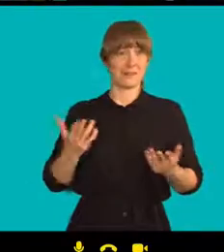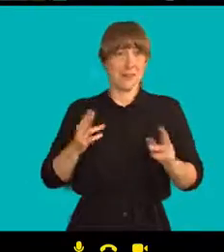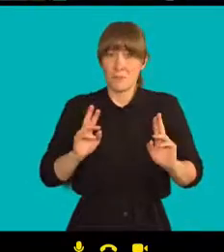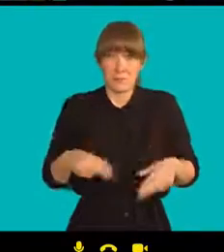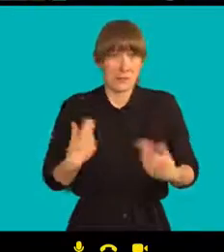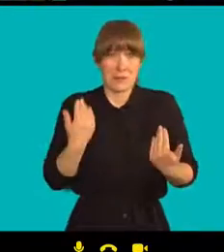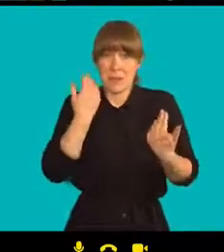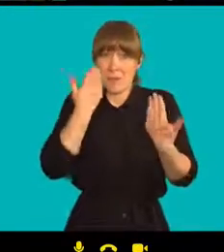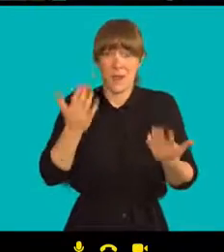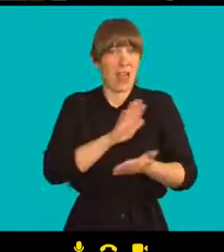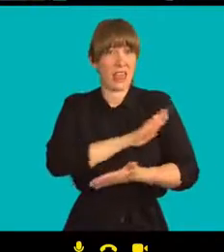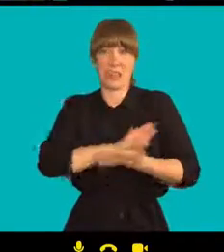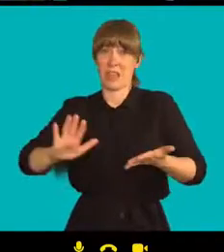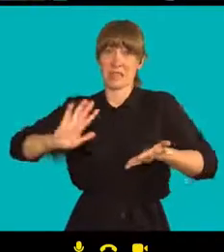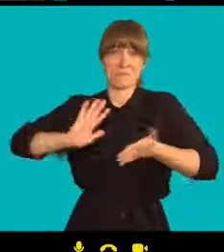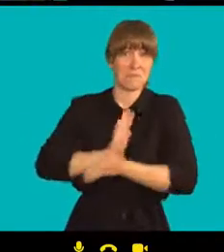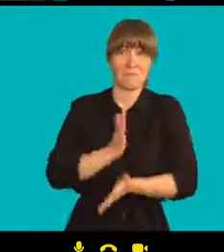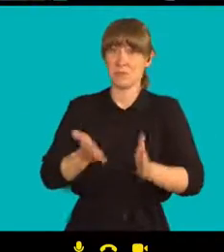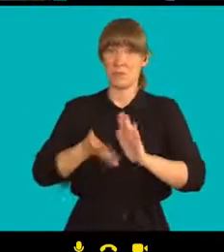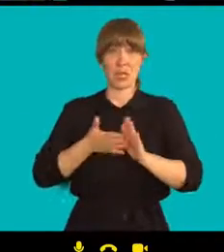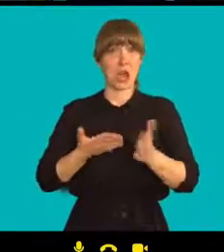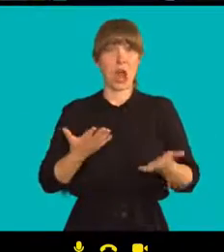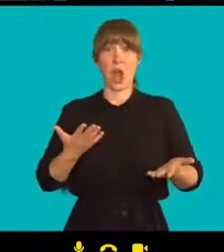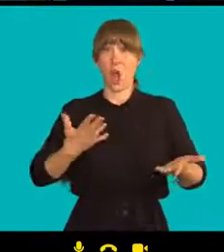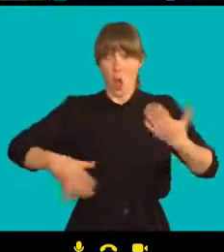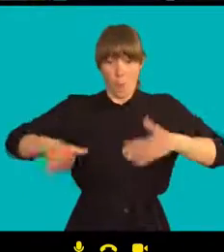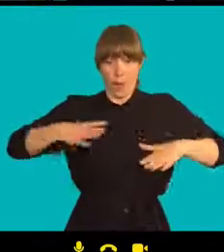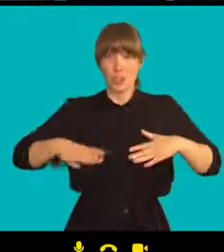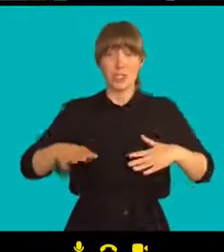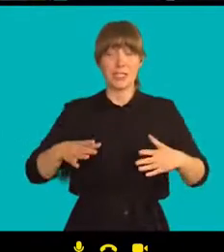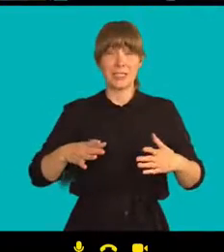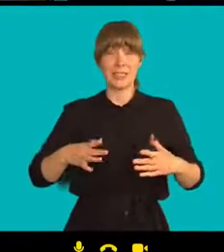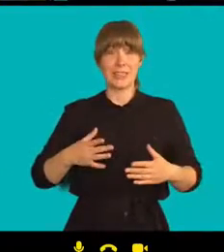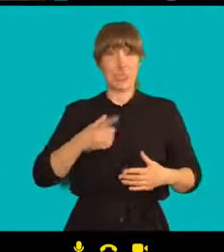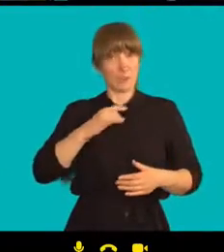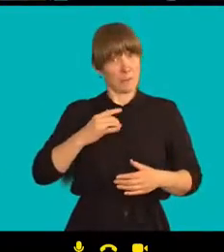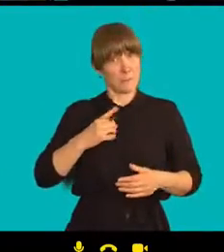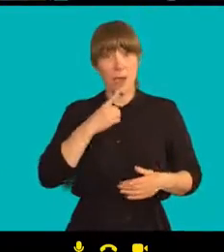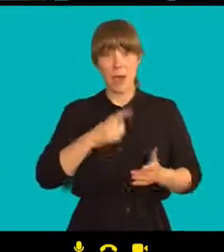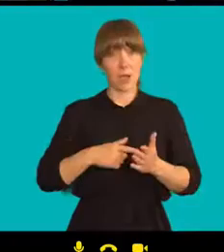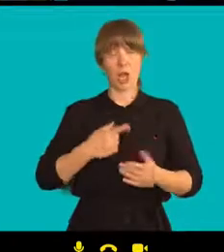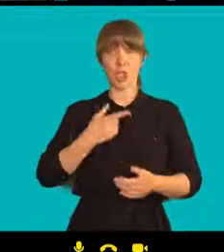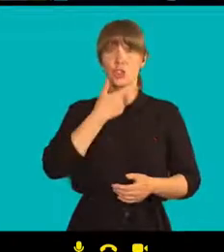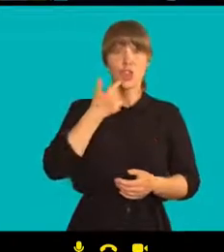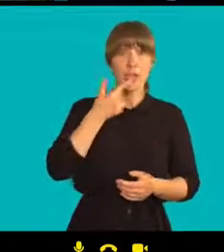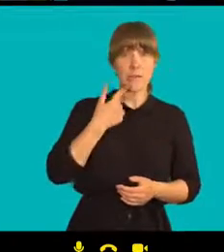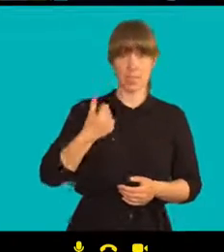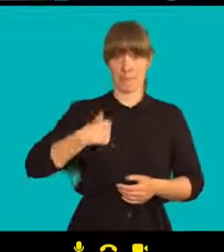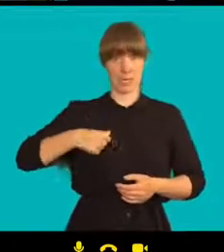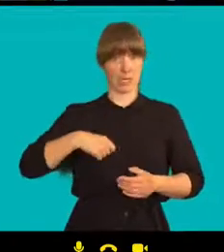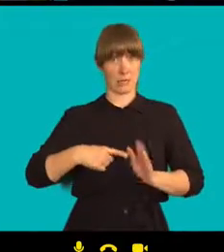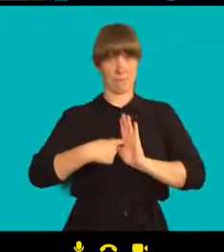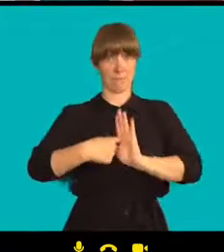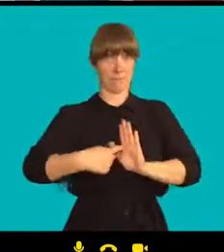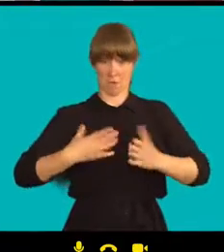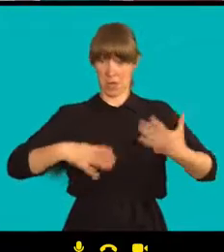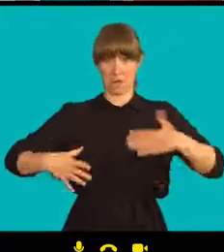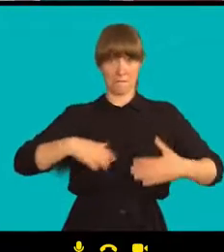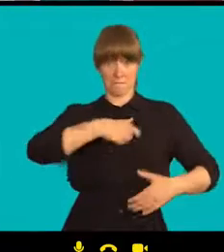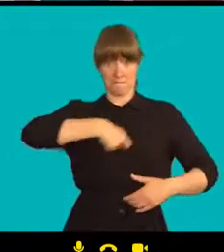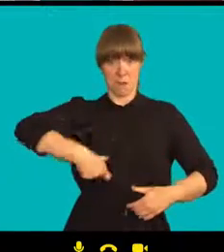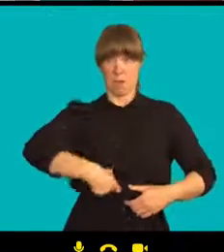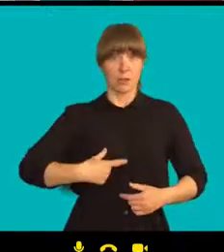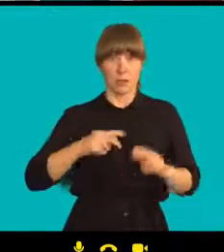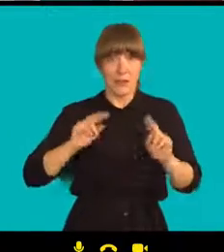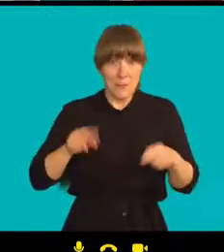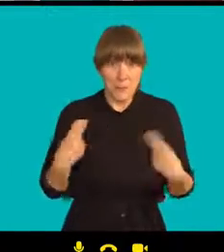nemůžete si ani oblect červenou a bílou na oblečení, nemůžete vyjádřit své názory. Takže